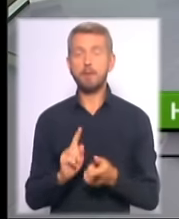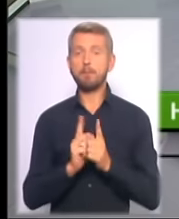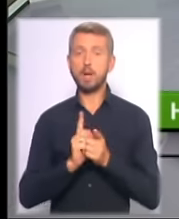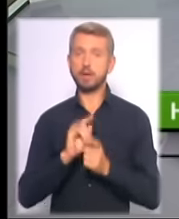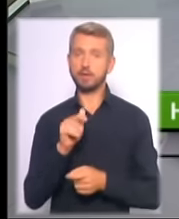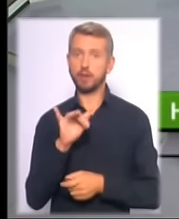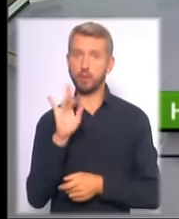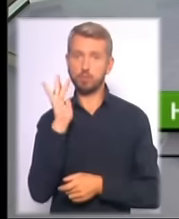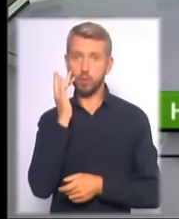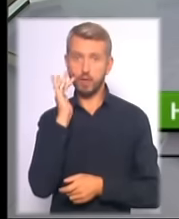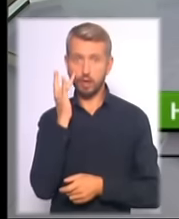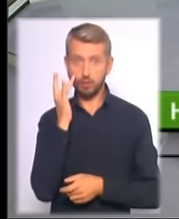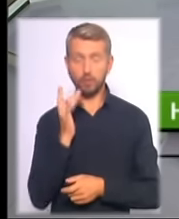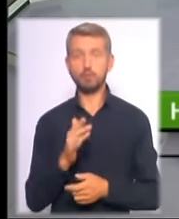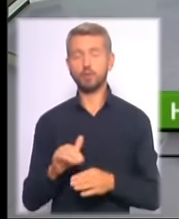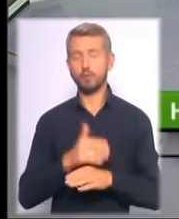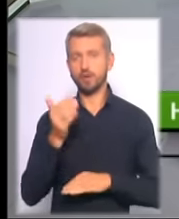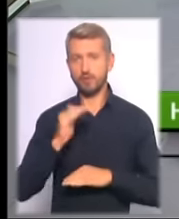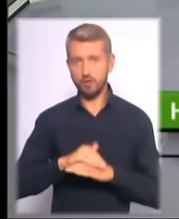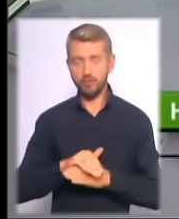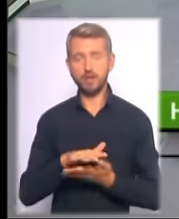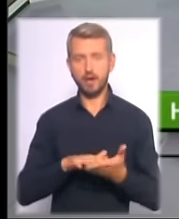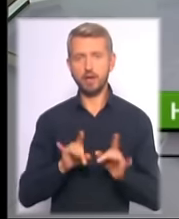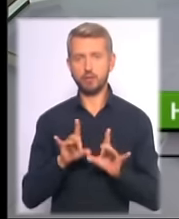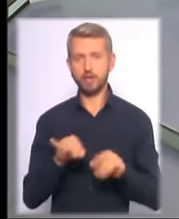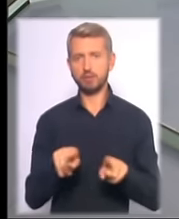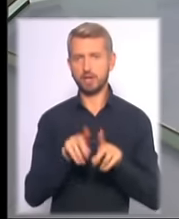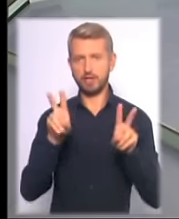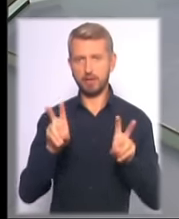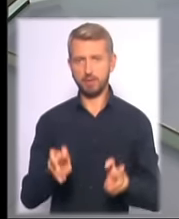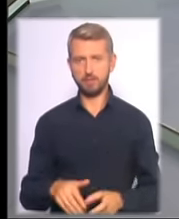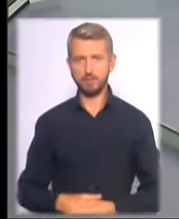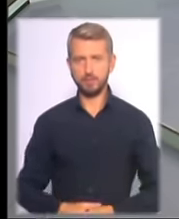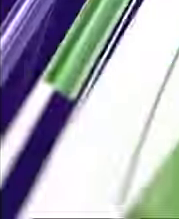Наталка Сопіт та Ігор Бондаренко. Добрий вечір. І далі розкажемо про такі події.